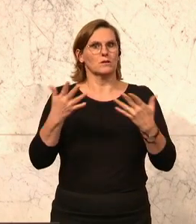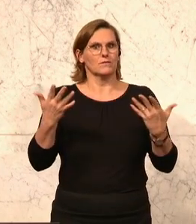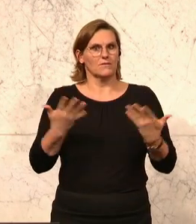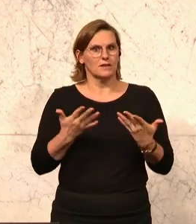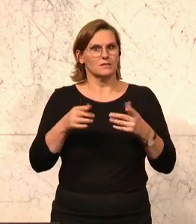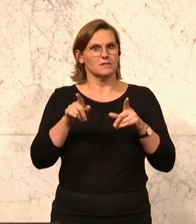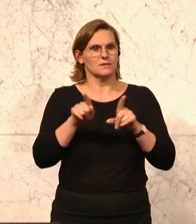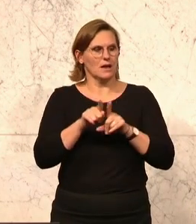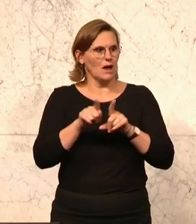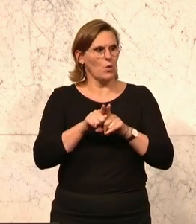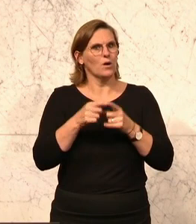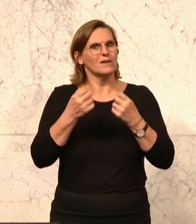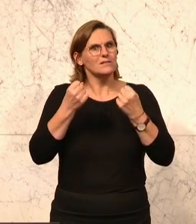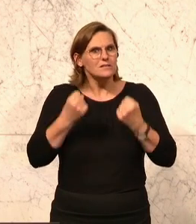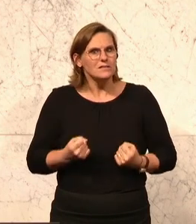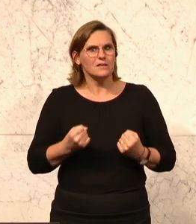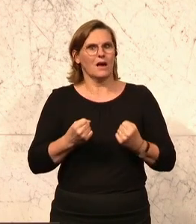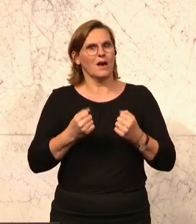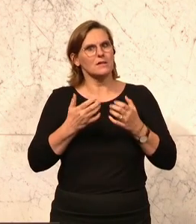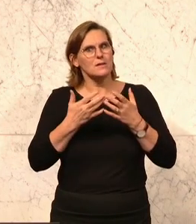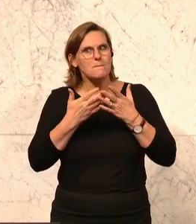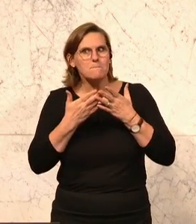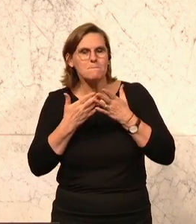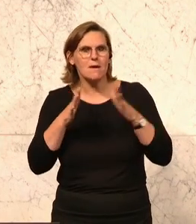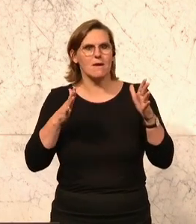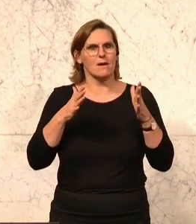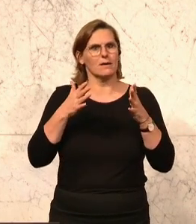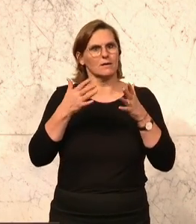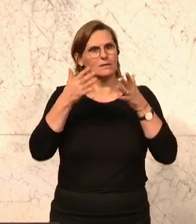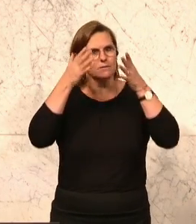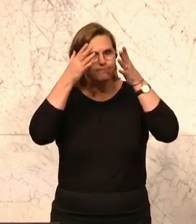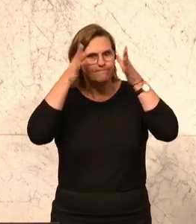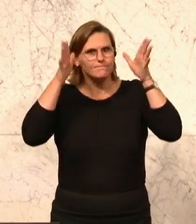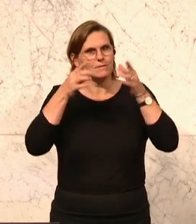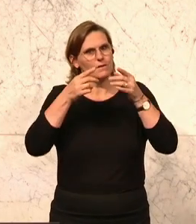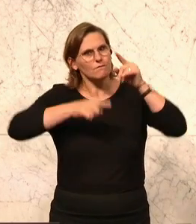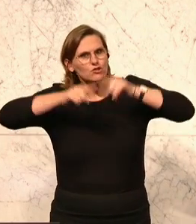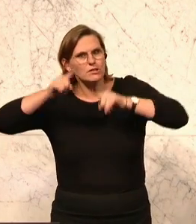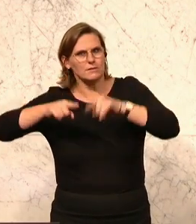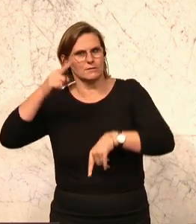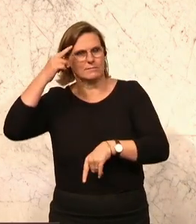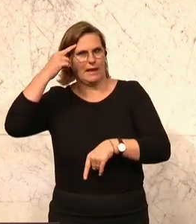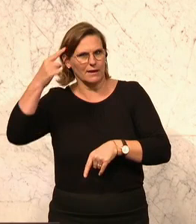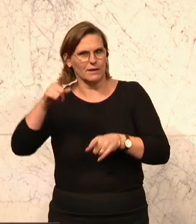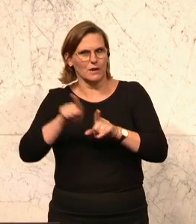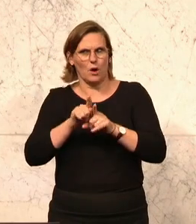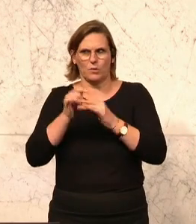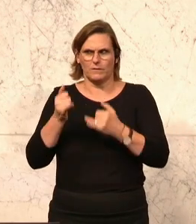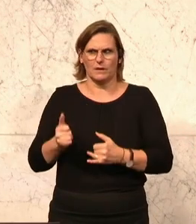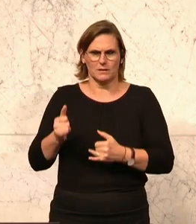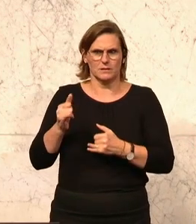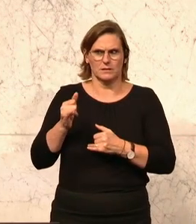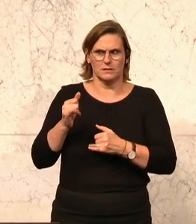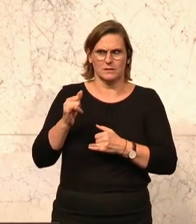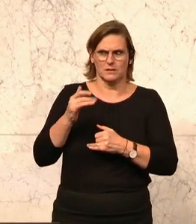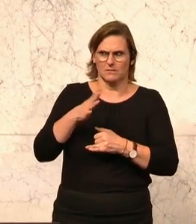das kann nur bedeuten, Sicherheit breiter, auch umfassender und differenzierter zu denken. Und wenn wir jetzt so manches anhören, was jetzt von der FPÖ kommt, wenn wir